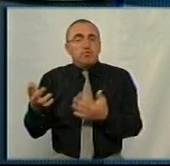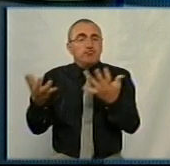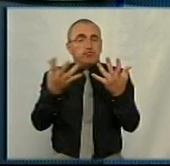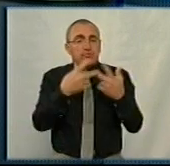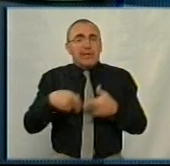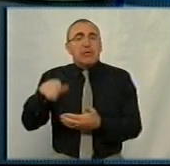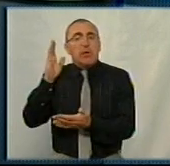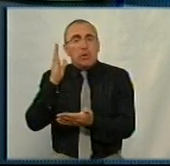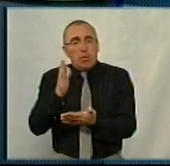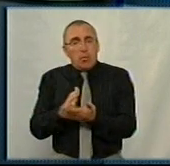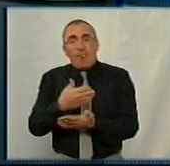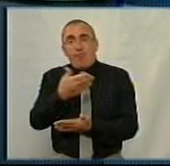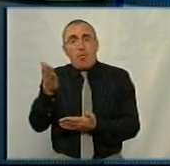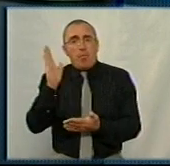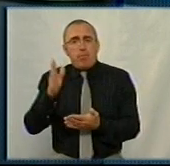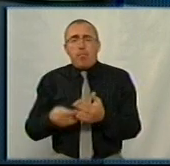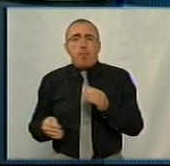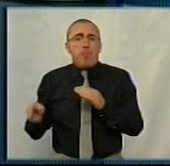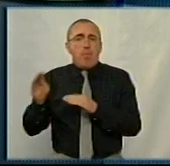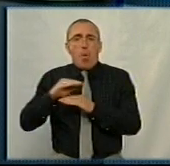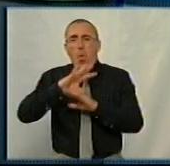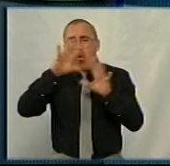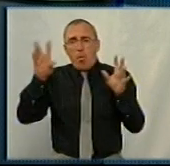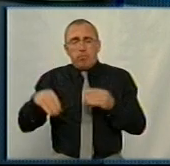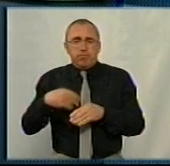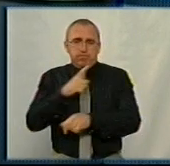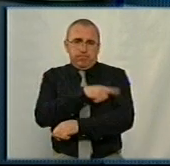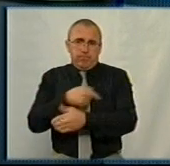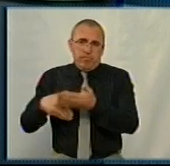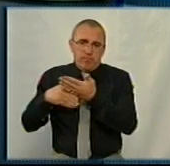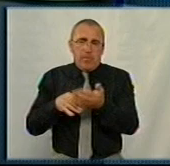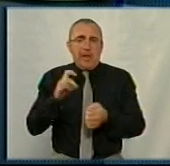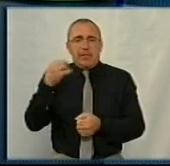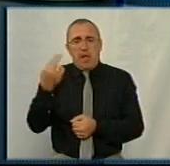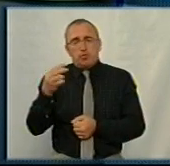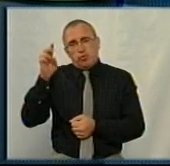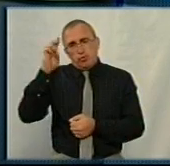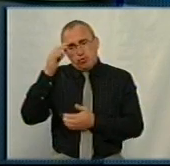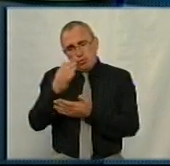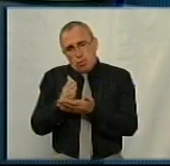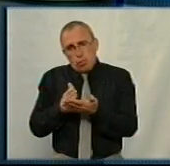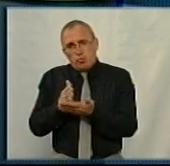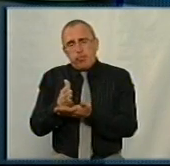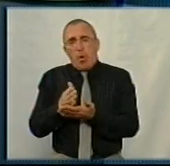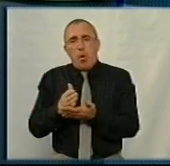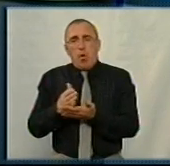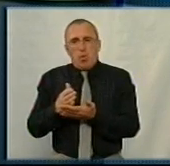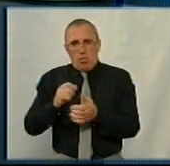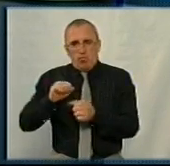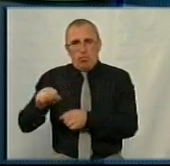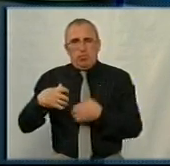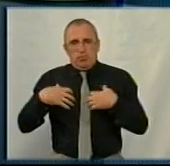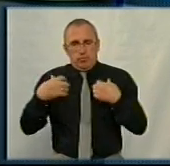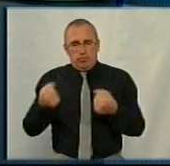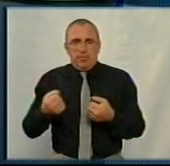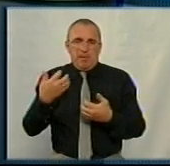існують, і вони будуть понад обсяг надання медичної допомоги Національної служби здоров'я, Яка рухається виключно в